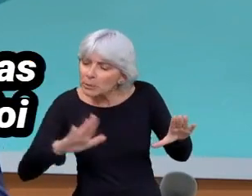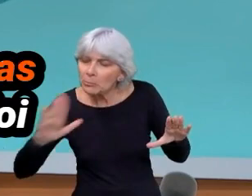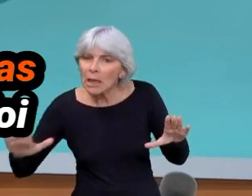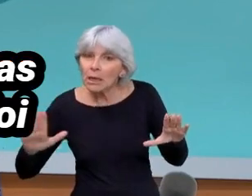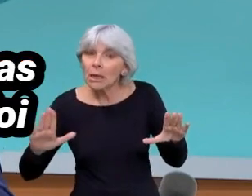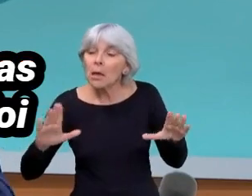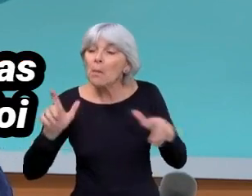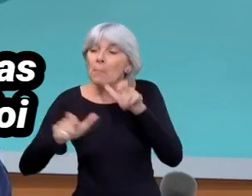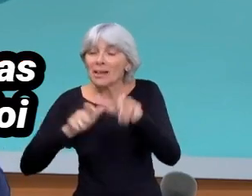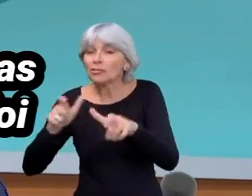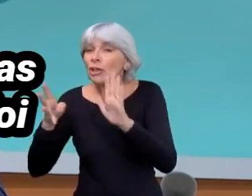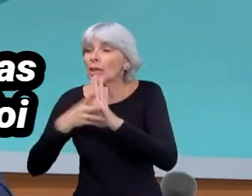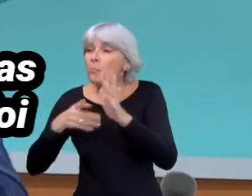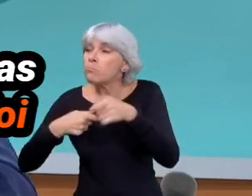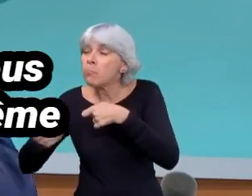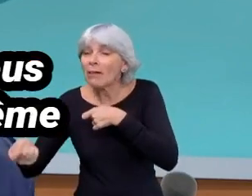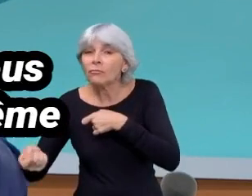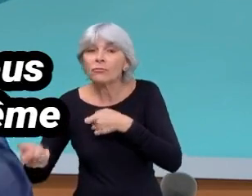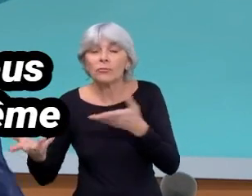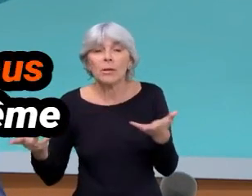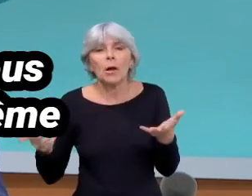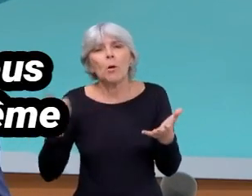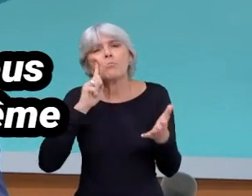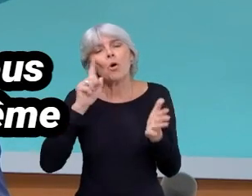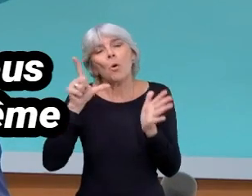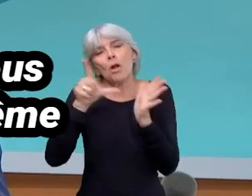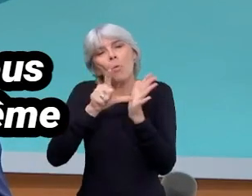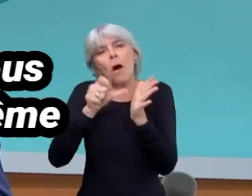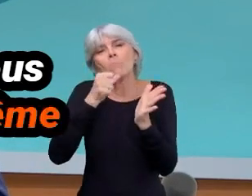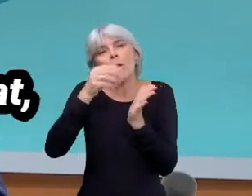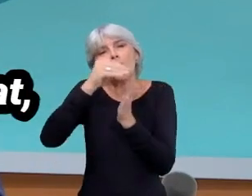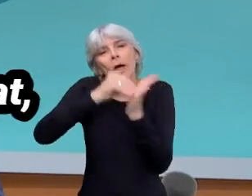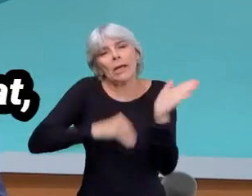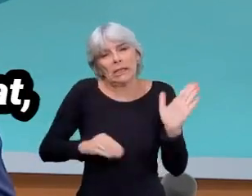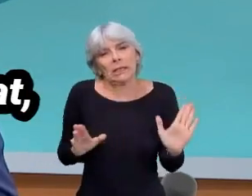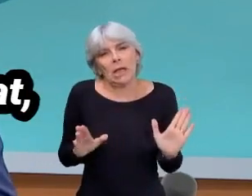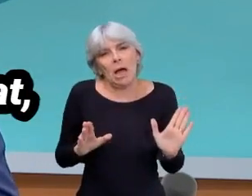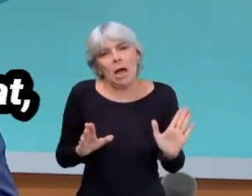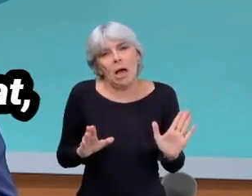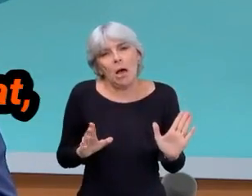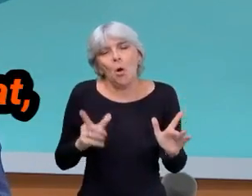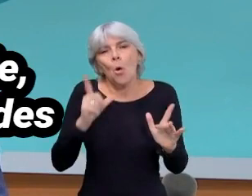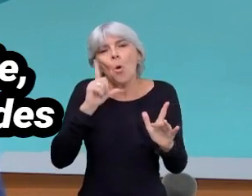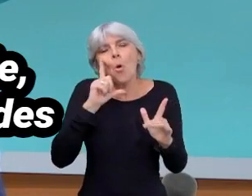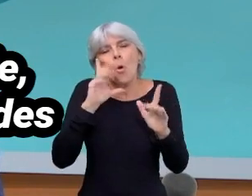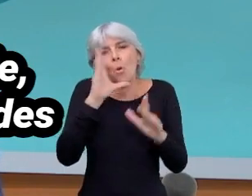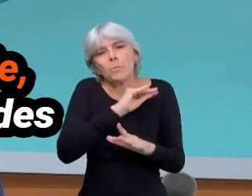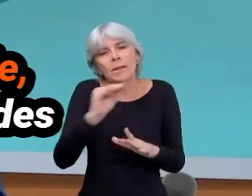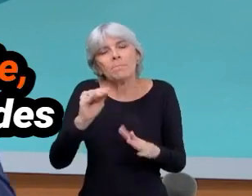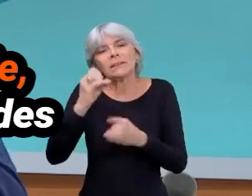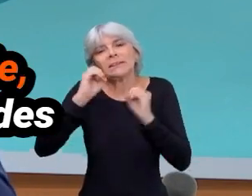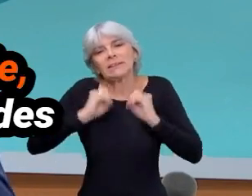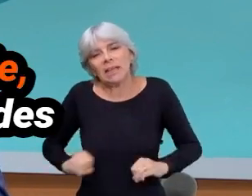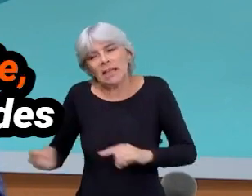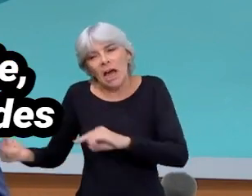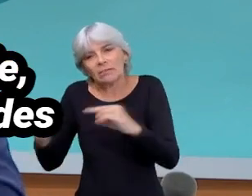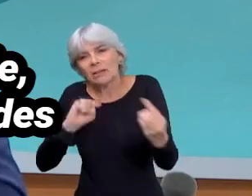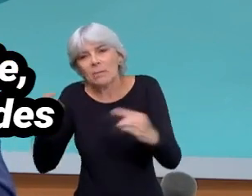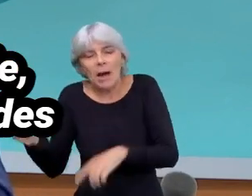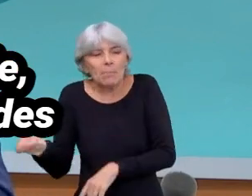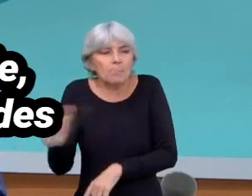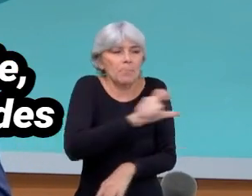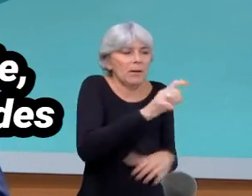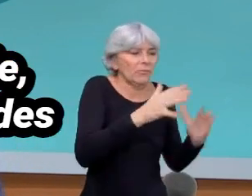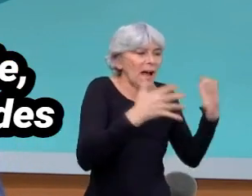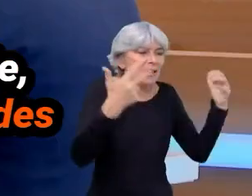correspondront pas aux critères qui sont dans une loi qui n pas encore écrite, je vous signale, parce qu'elle va quand même passer dans l'hémicycle au Sénat, puis elle reviendra à l'Assemblée. Donc, on va